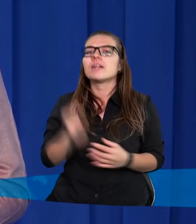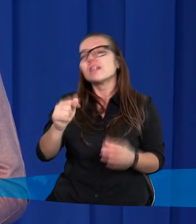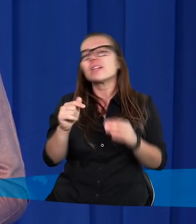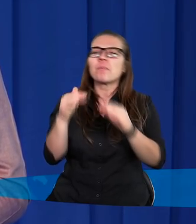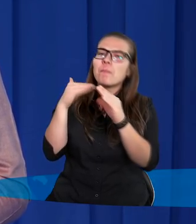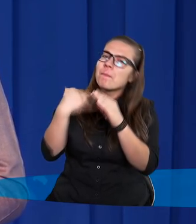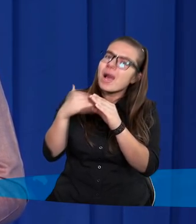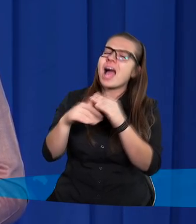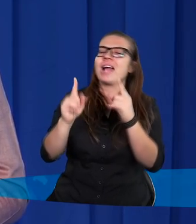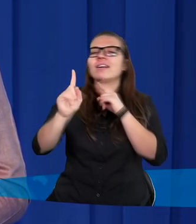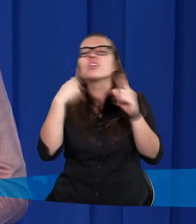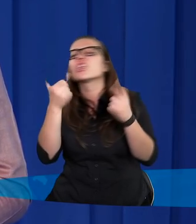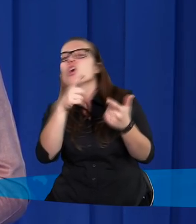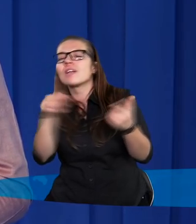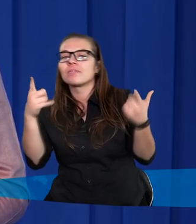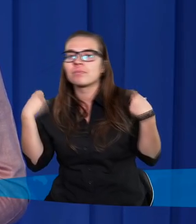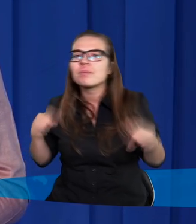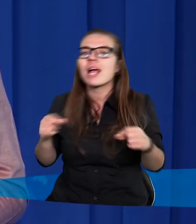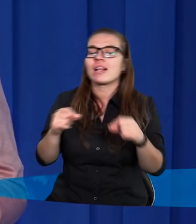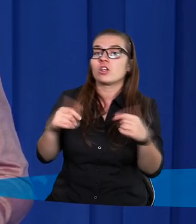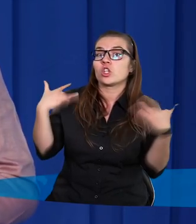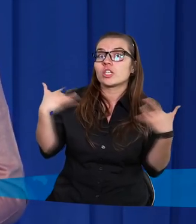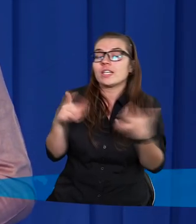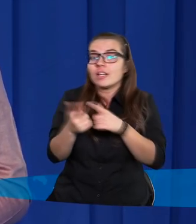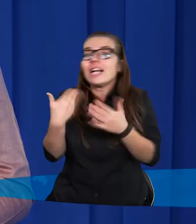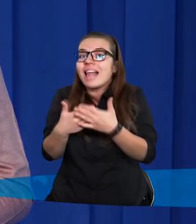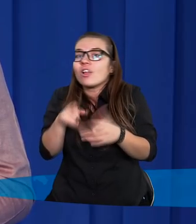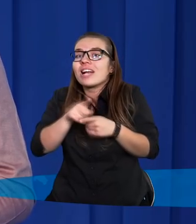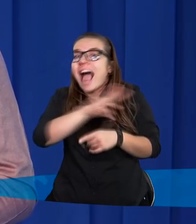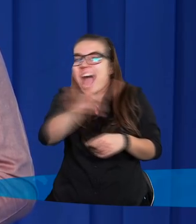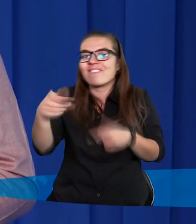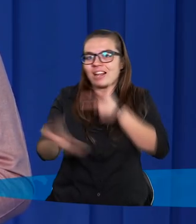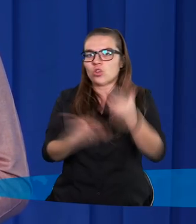nas maila, że to zmieniło wasze życie. To jest nasza radość, właśnie dlatego to robimy.